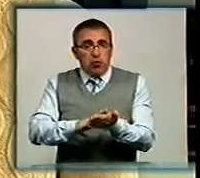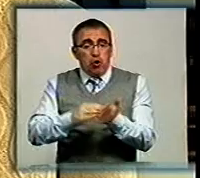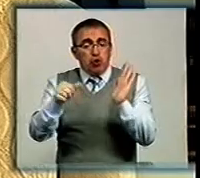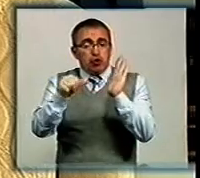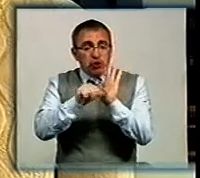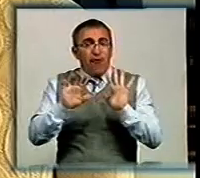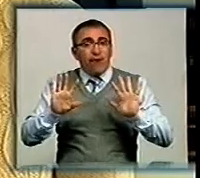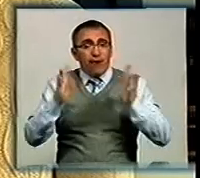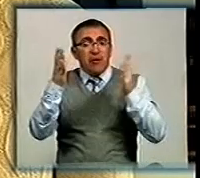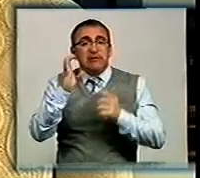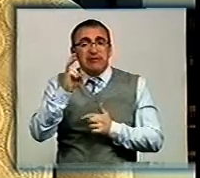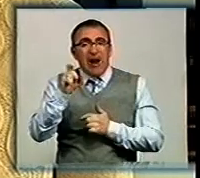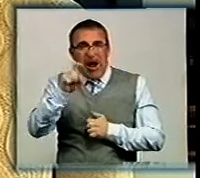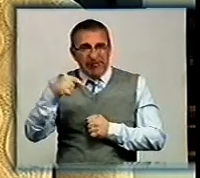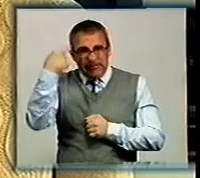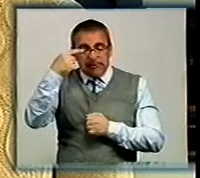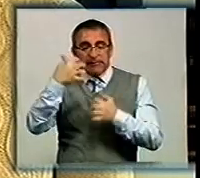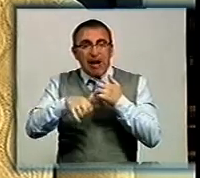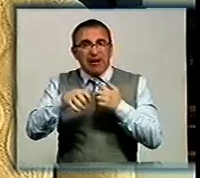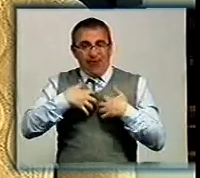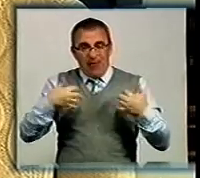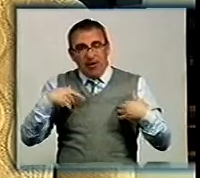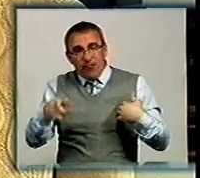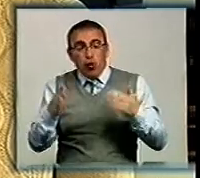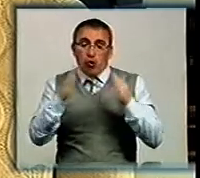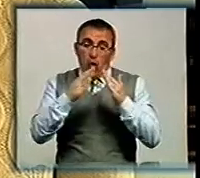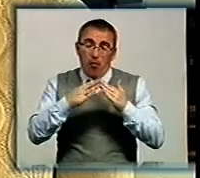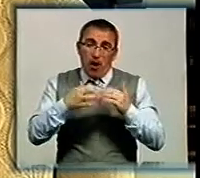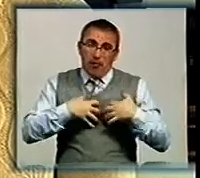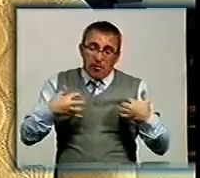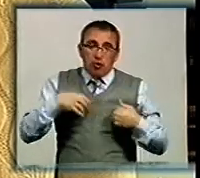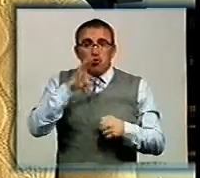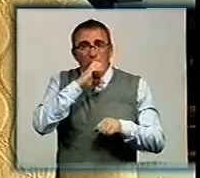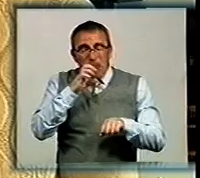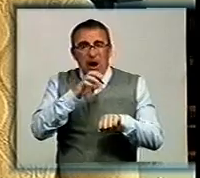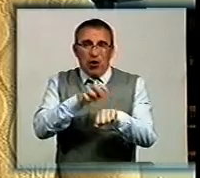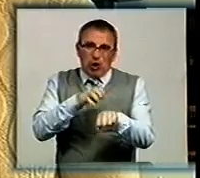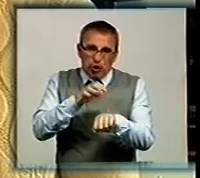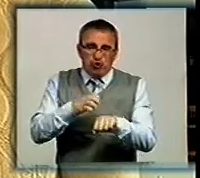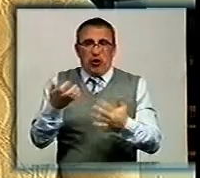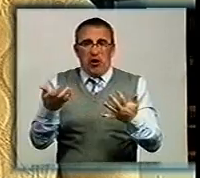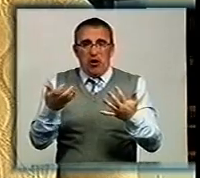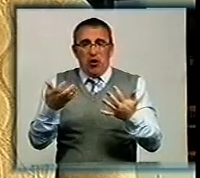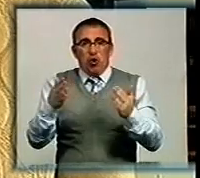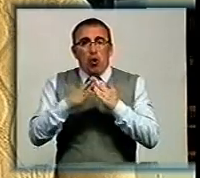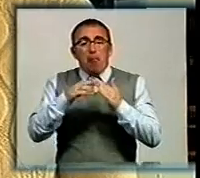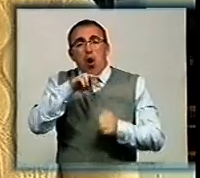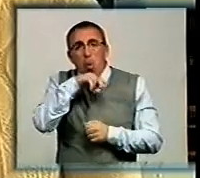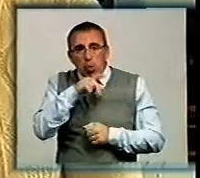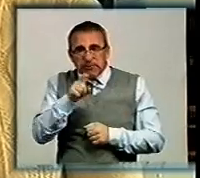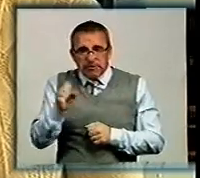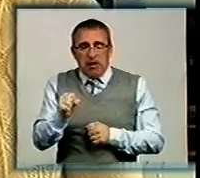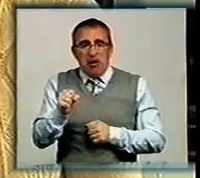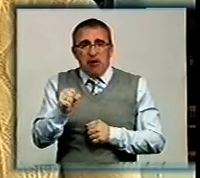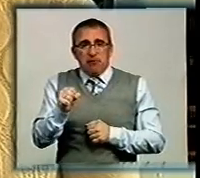6 випадків сказу серед тварин. Це як і домашні тварини, собака, кішка, домашня коза, так і